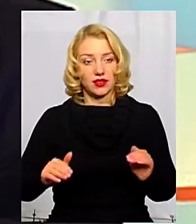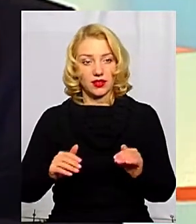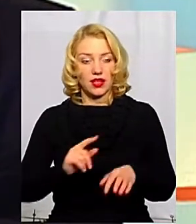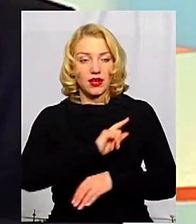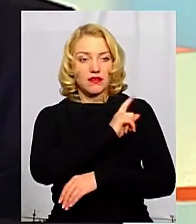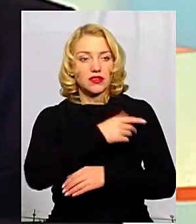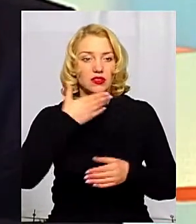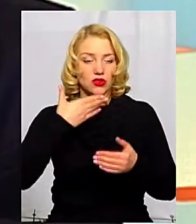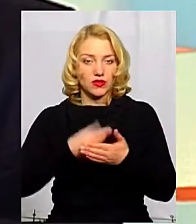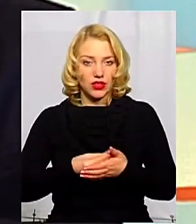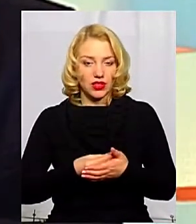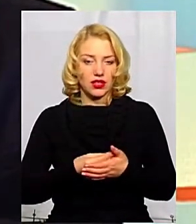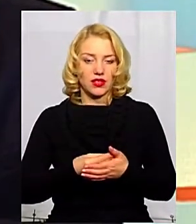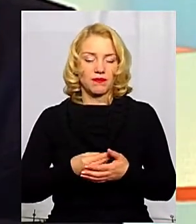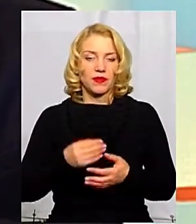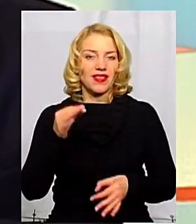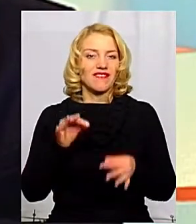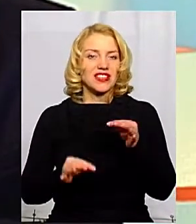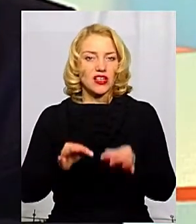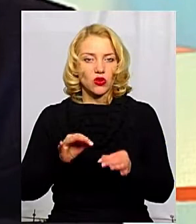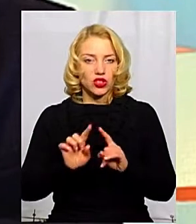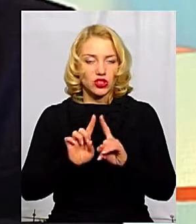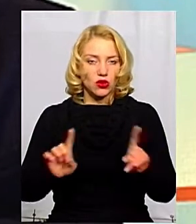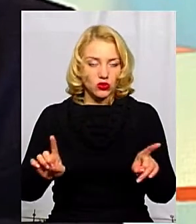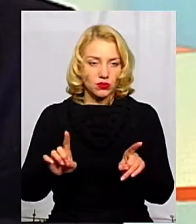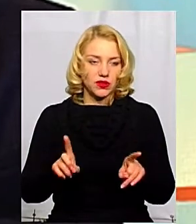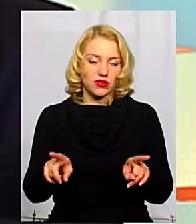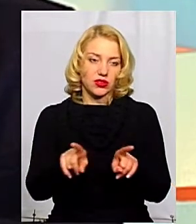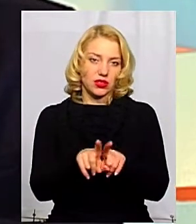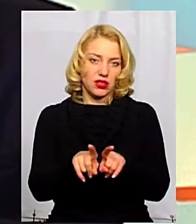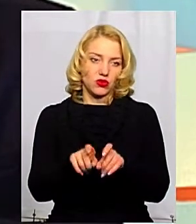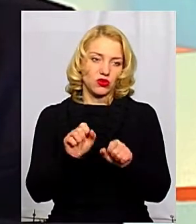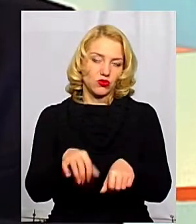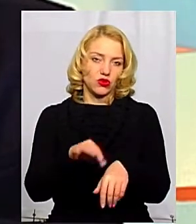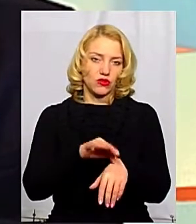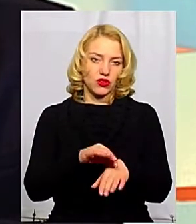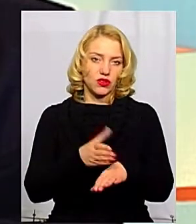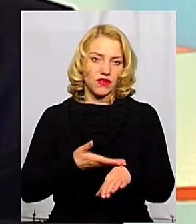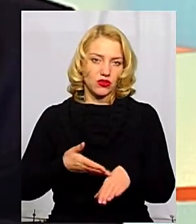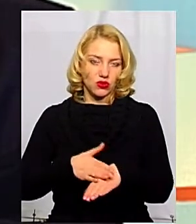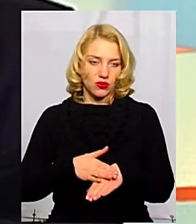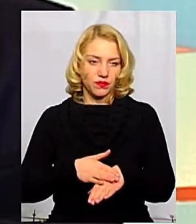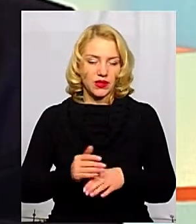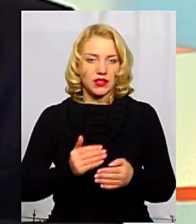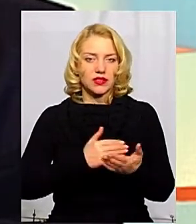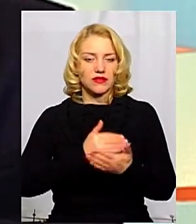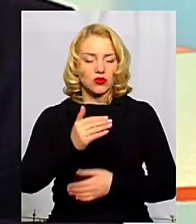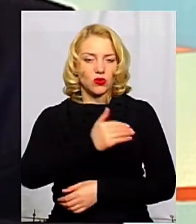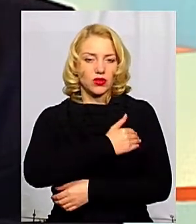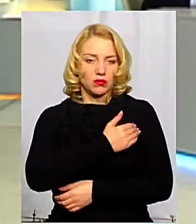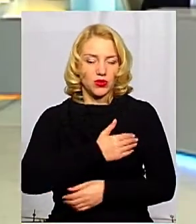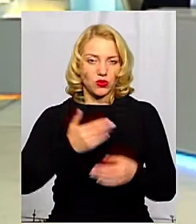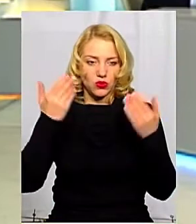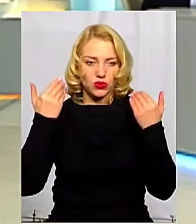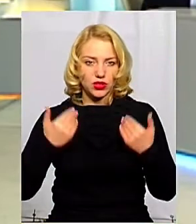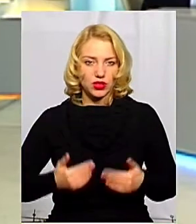своїх, скажімо так, фізіологічних особливостей, теж можуть хворіти важко. З високої температури